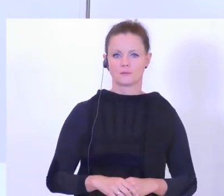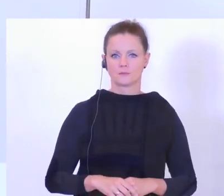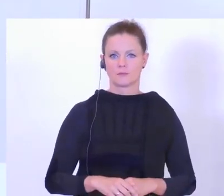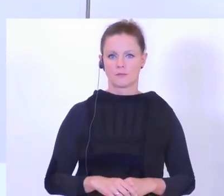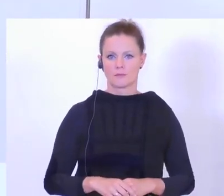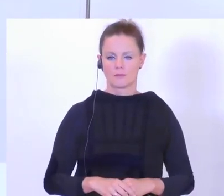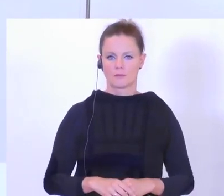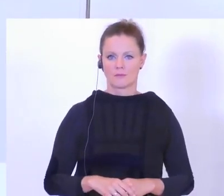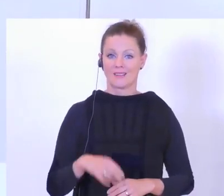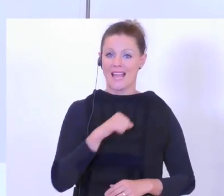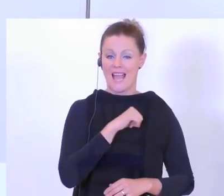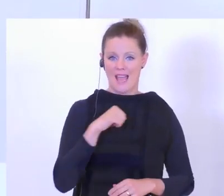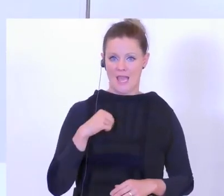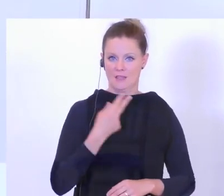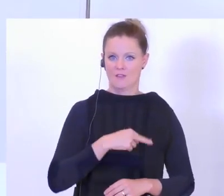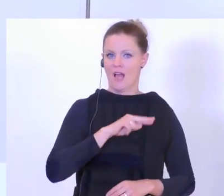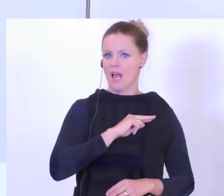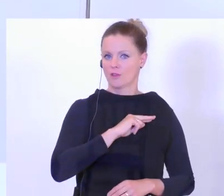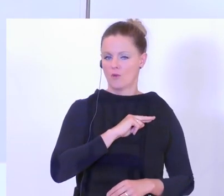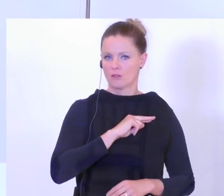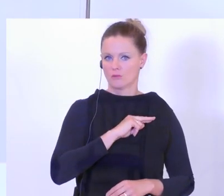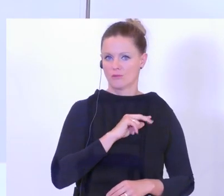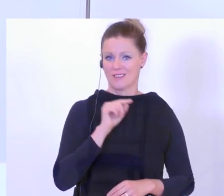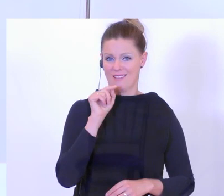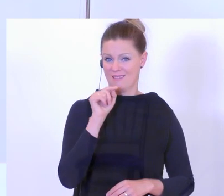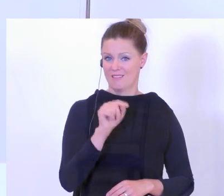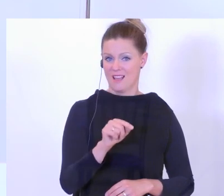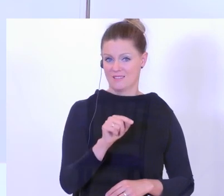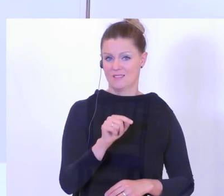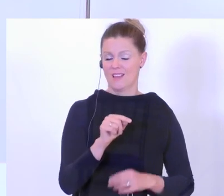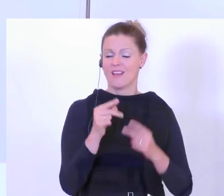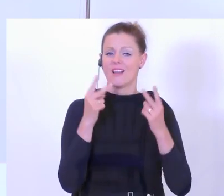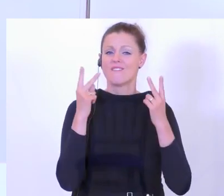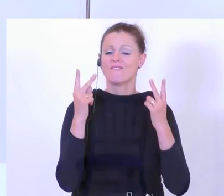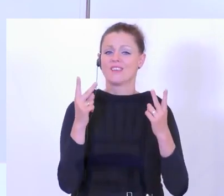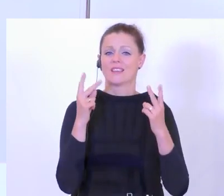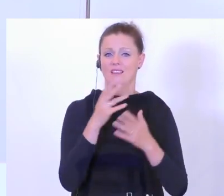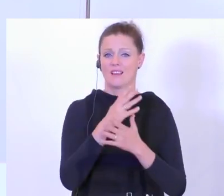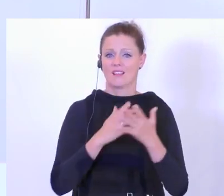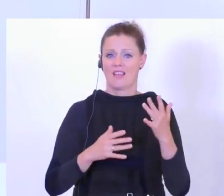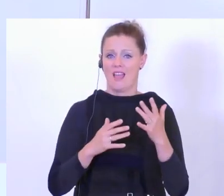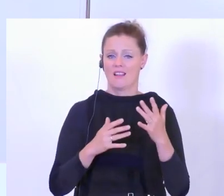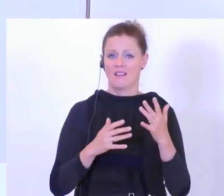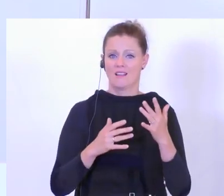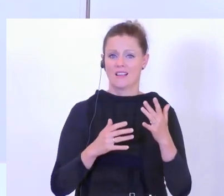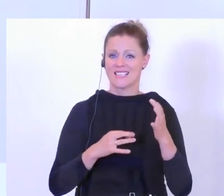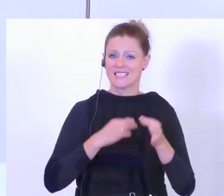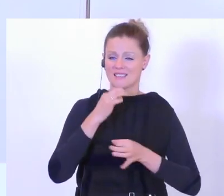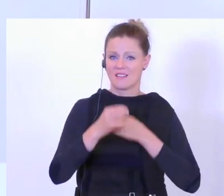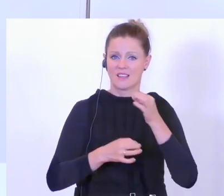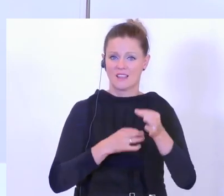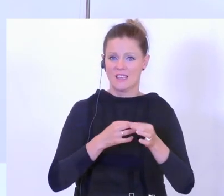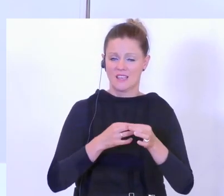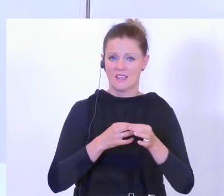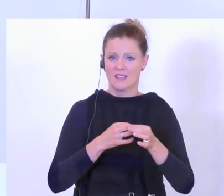Eigenverantwortung war ein ganz wesentlicher Teil der Eindämmungsstrategie während